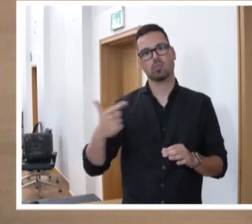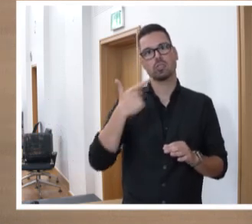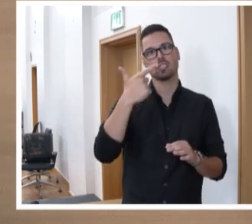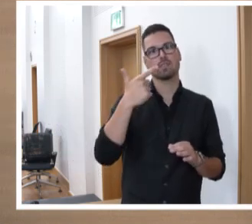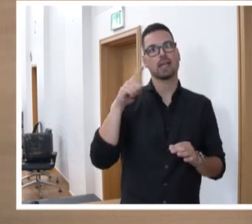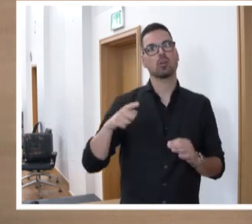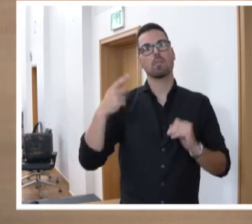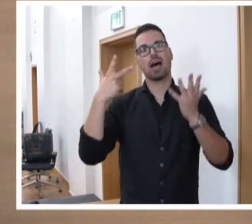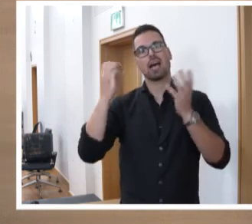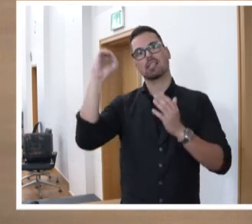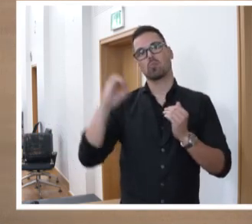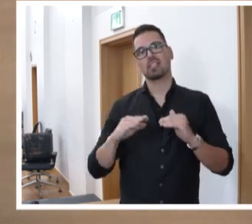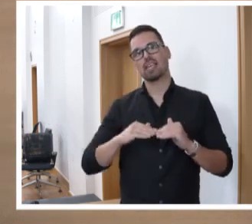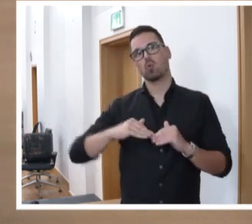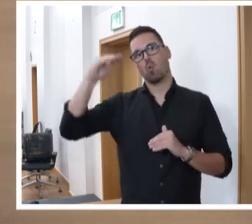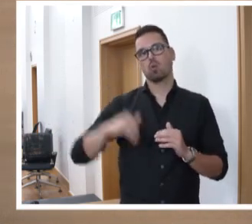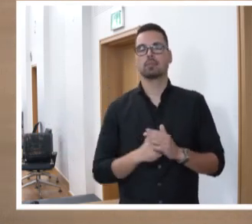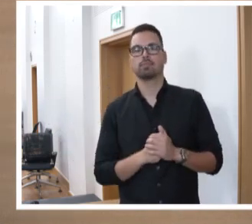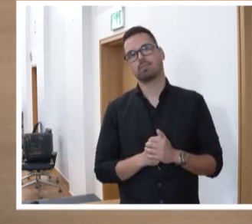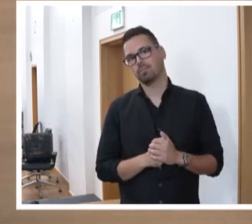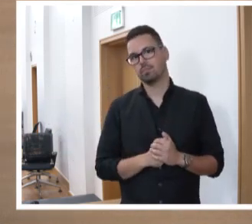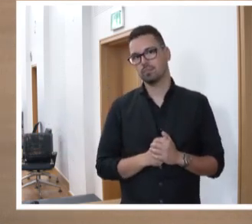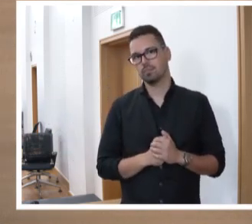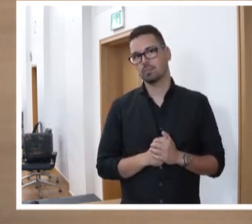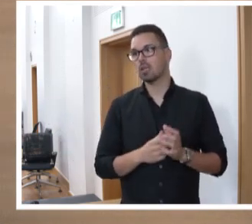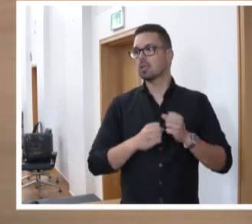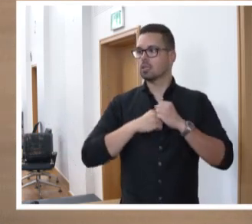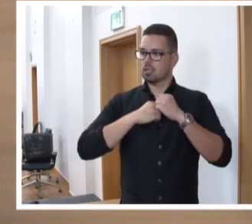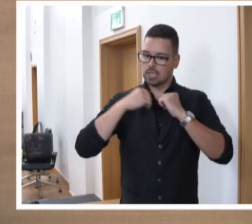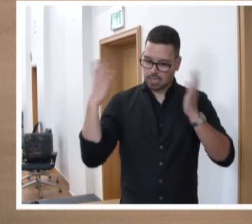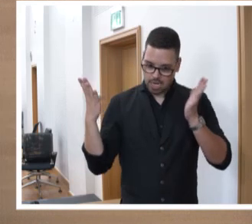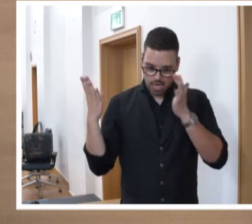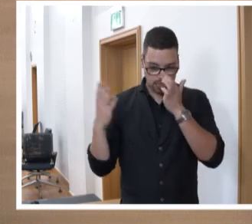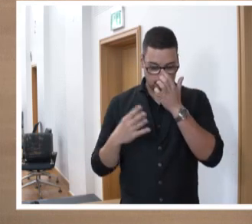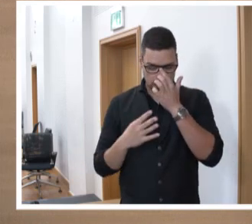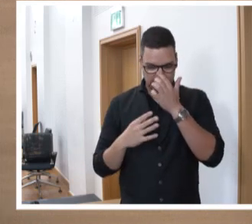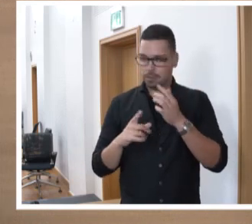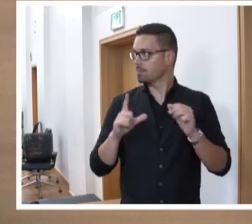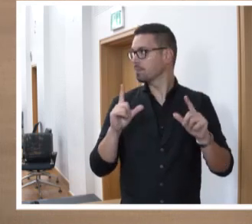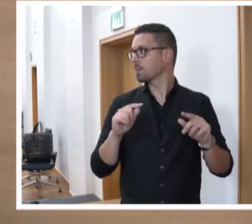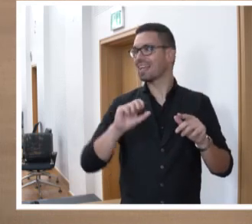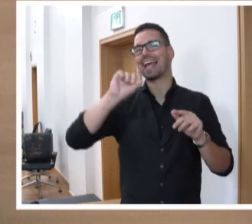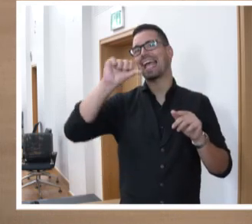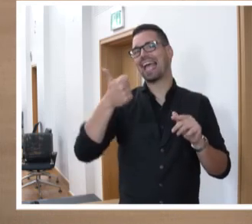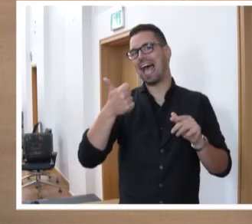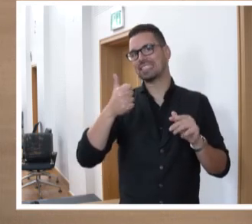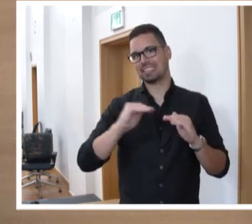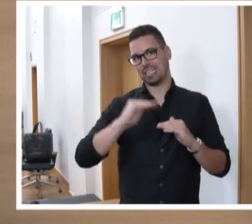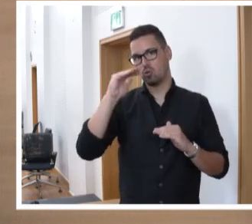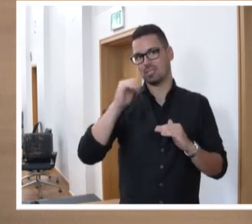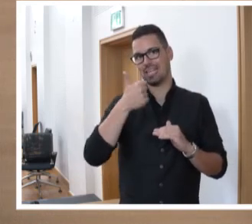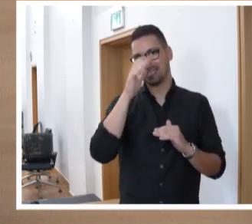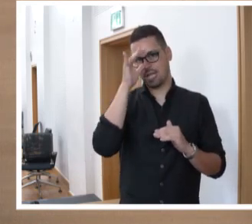,8 Prozent angehoben. Um es klarzustellen, dies wird die erste Erhöhung seit 1.